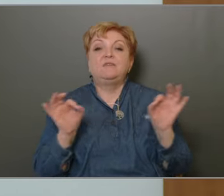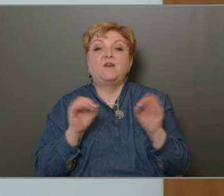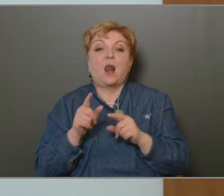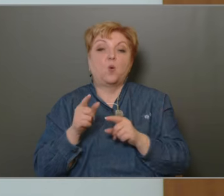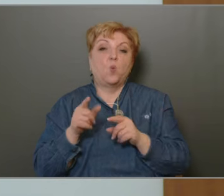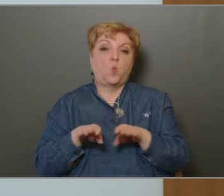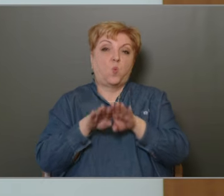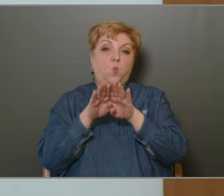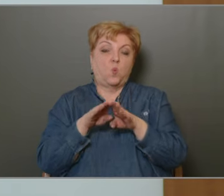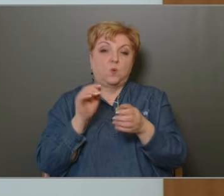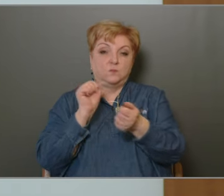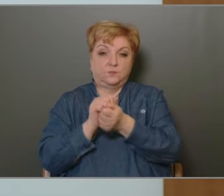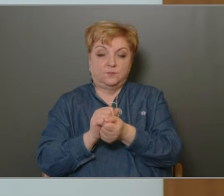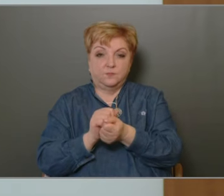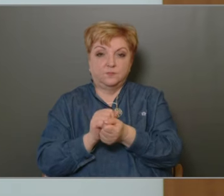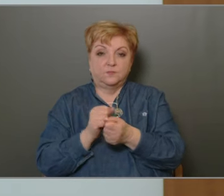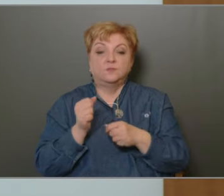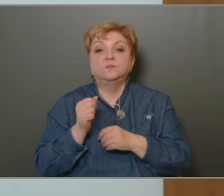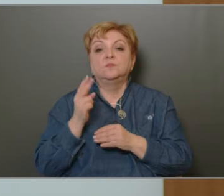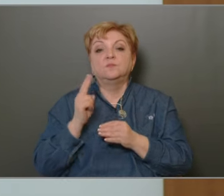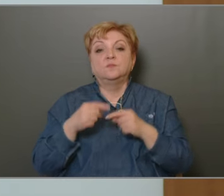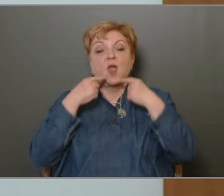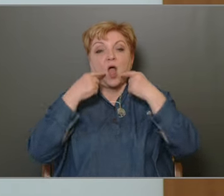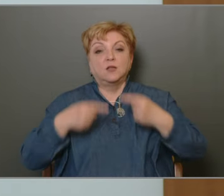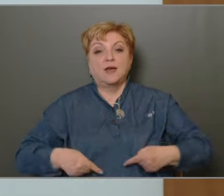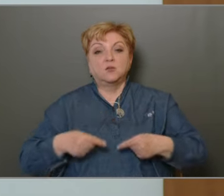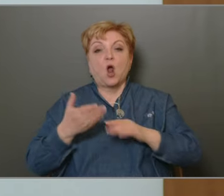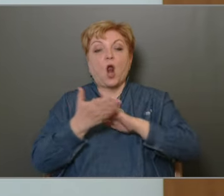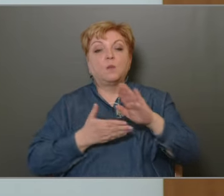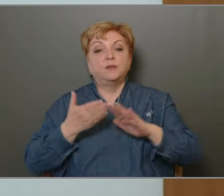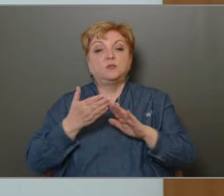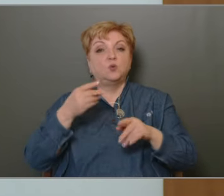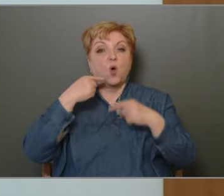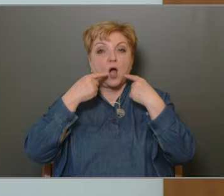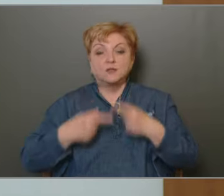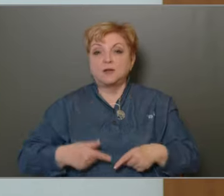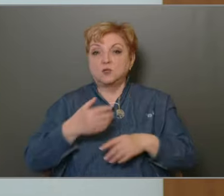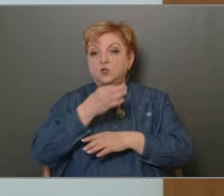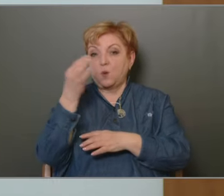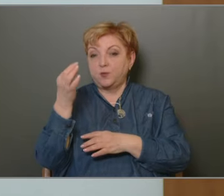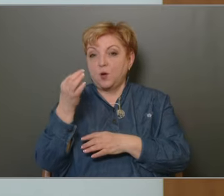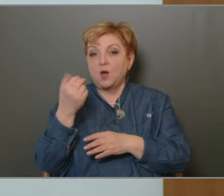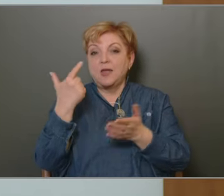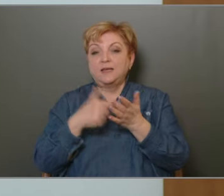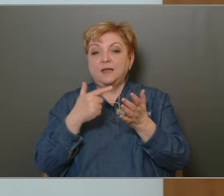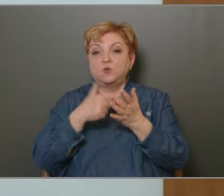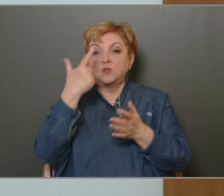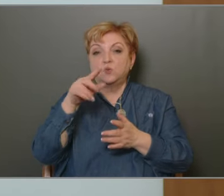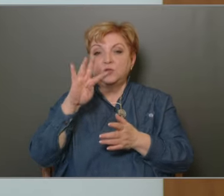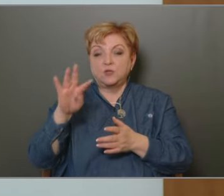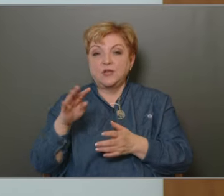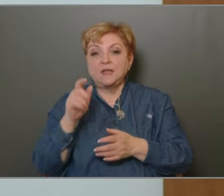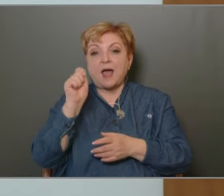Alapítókiratának dátuma, kiválásról véglegesen határozó alapítói határozat napja, azaz 2024.